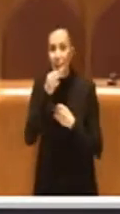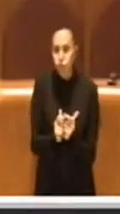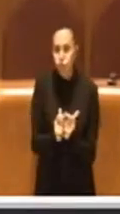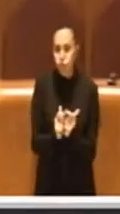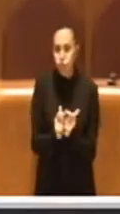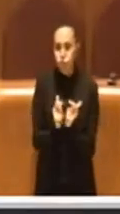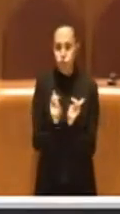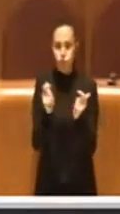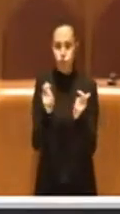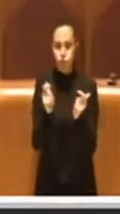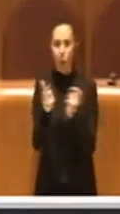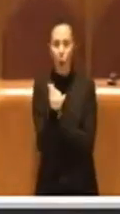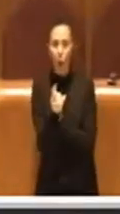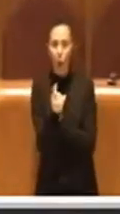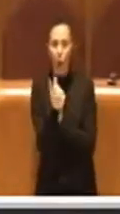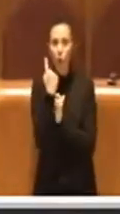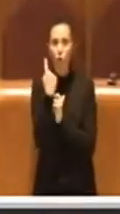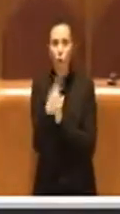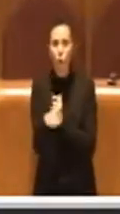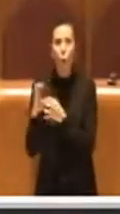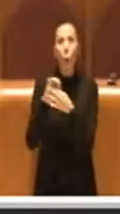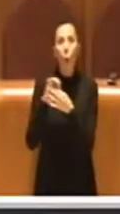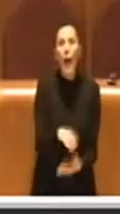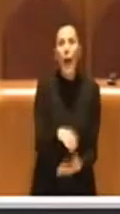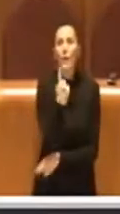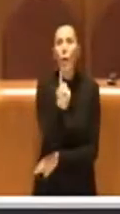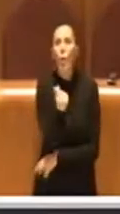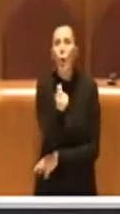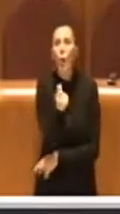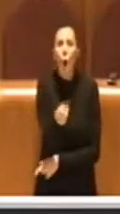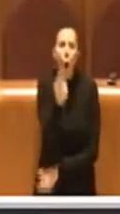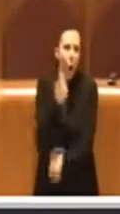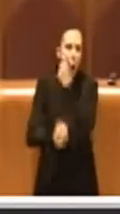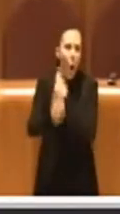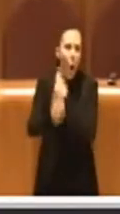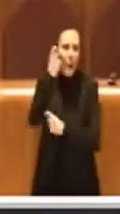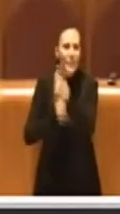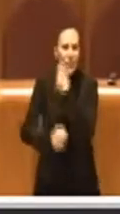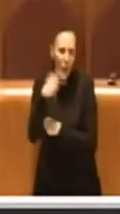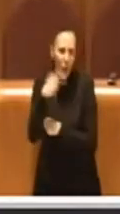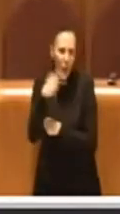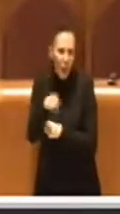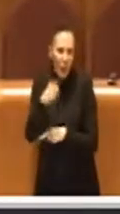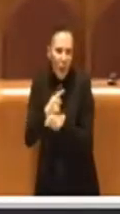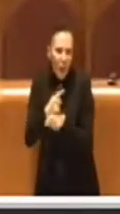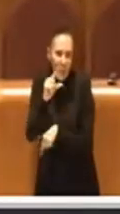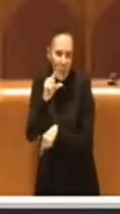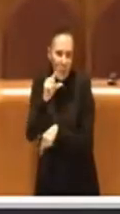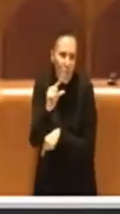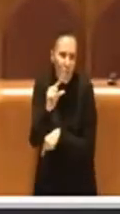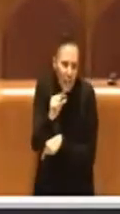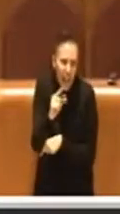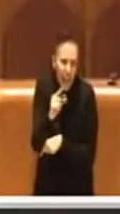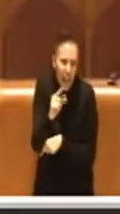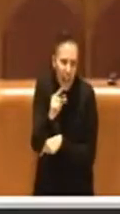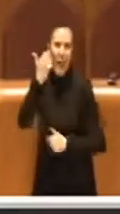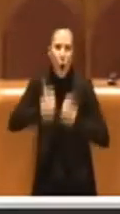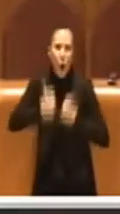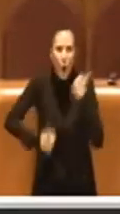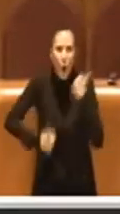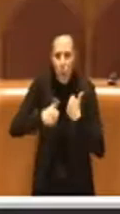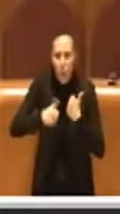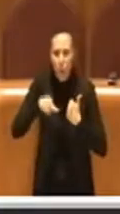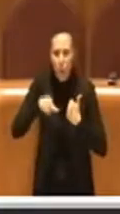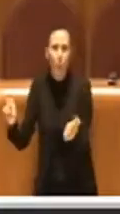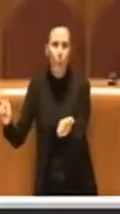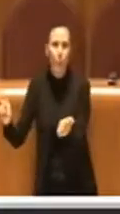così, di un credito che originariamente poteva essere minore, rispetto a quando si arriva a un pignoramento presso